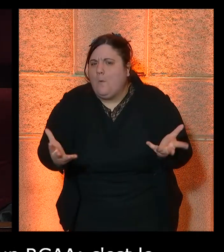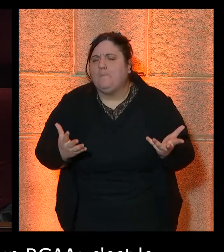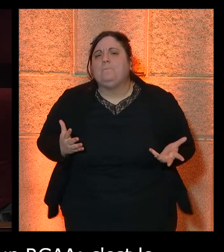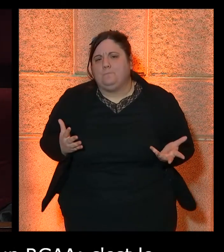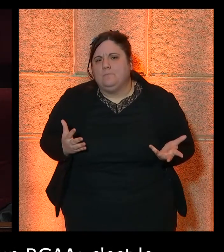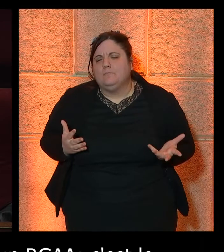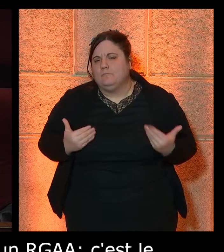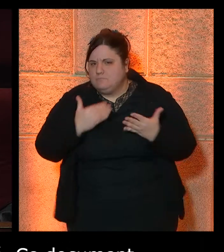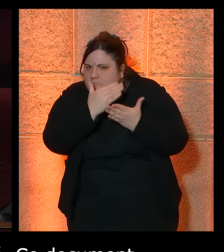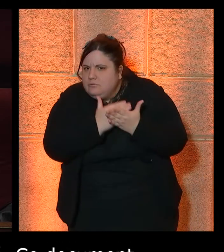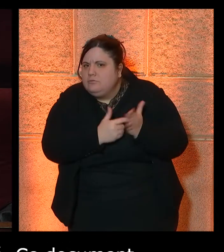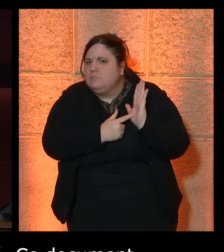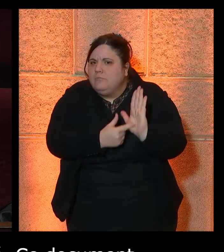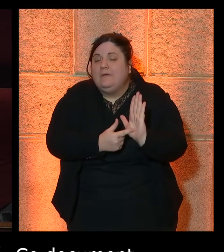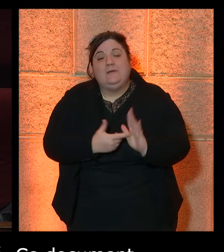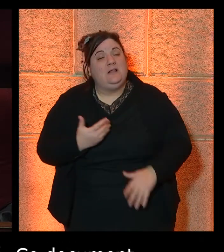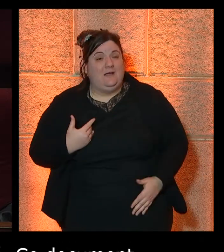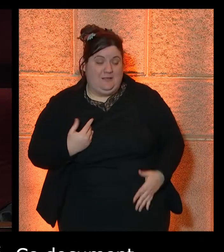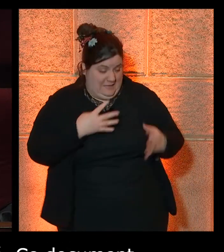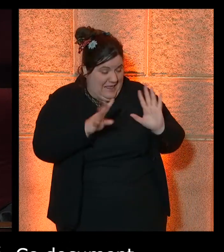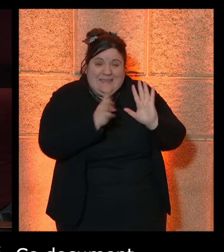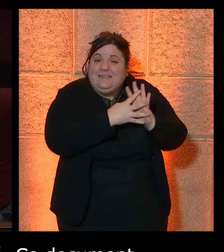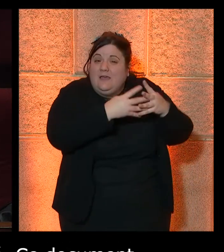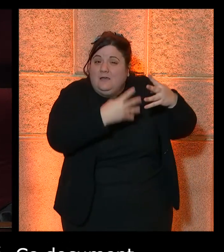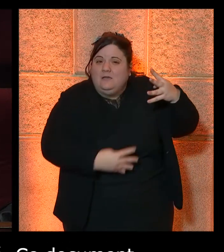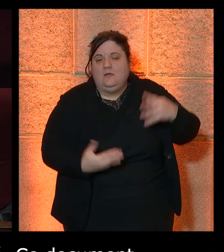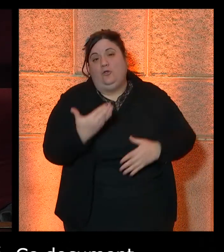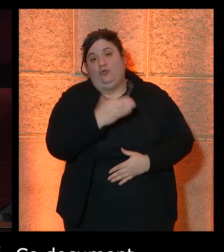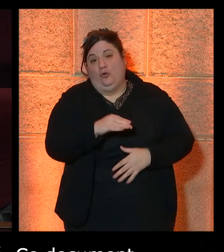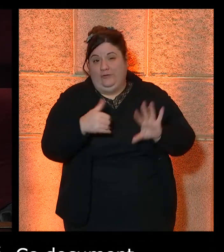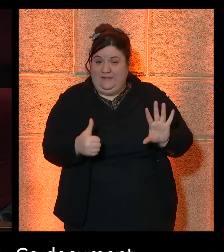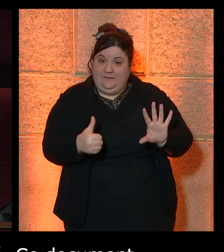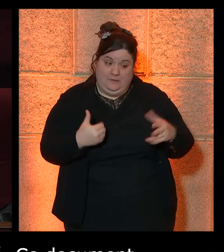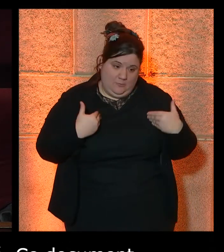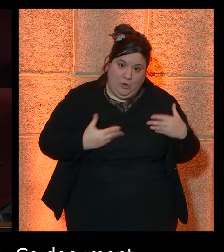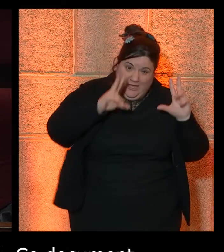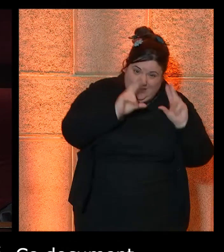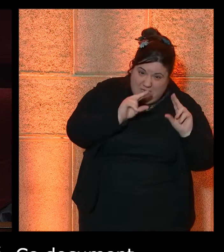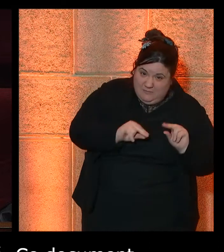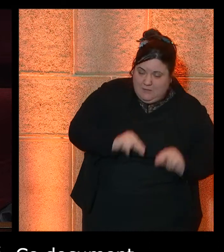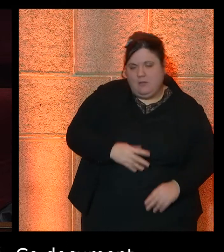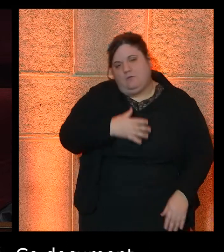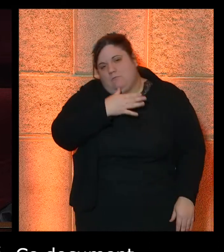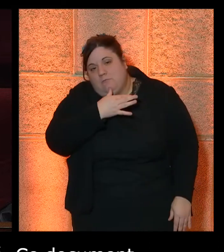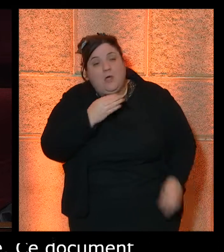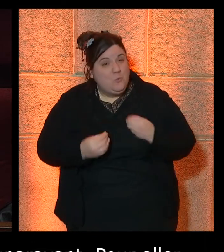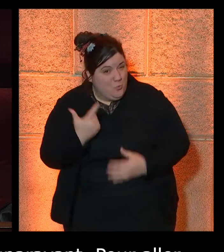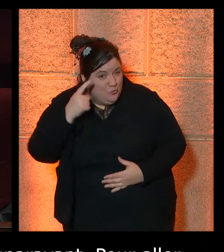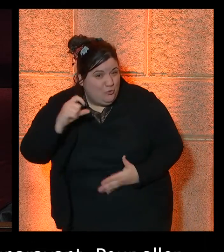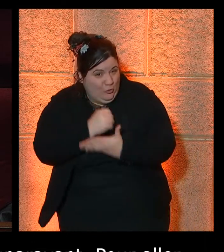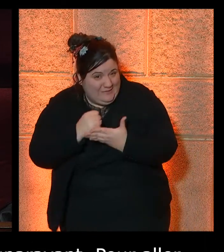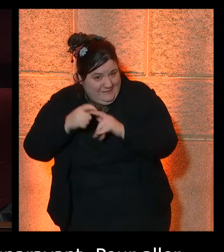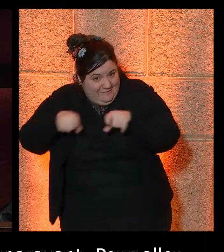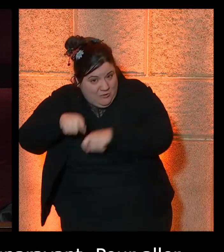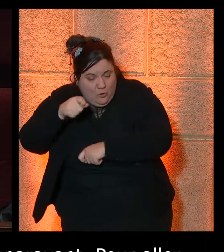les 106 critères requis et les plus de 200 tests qui existent pour s'en